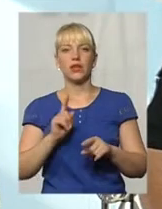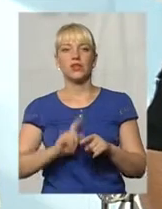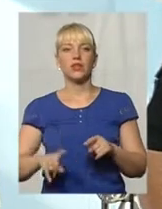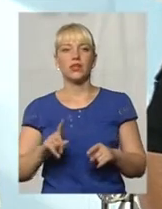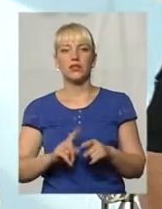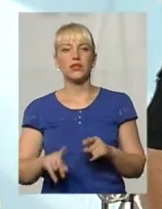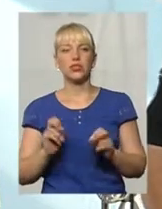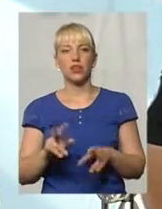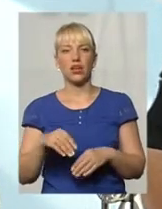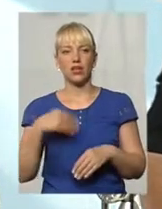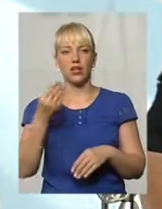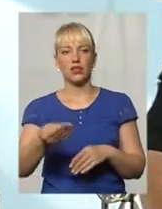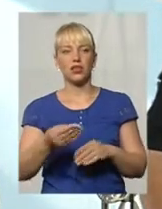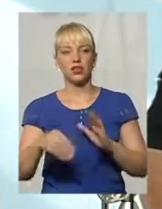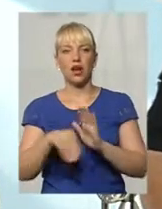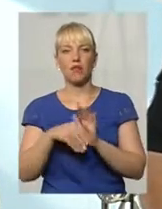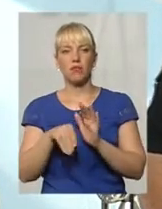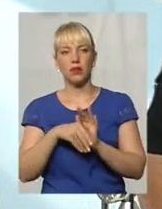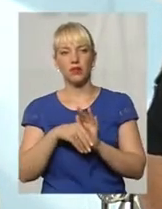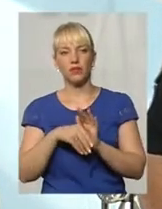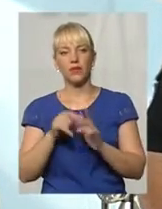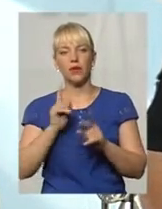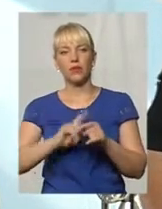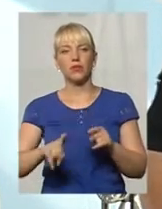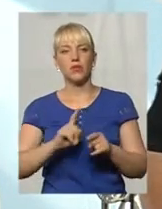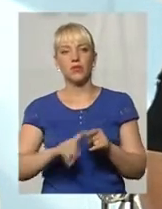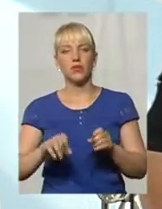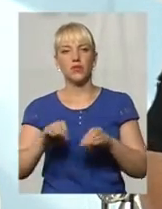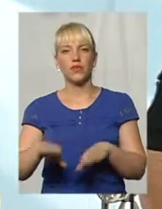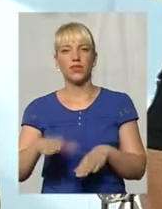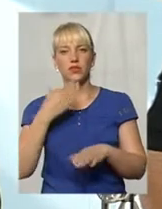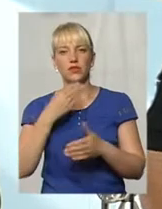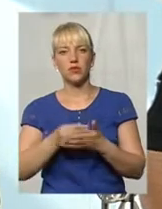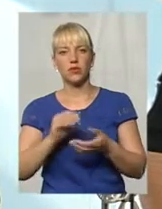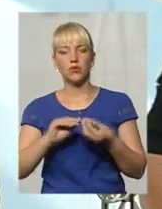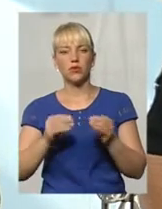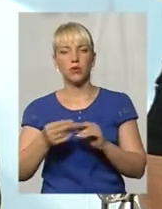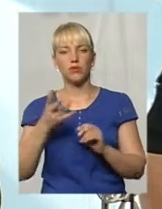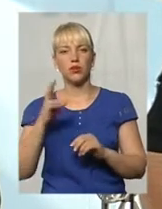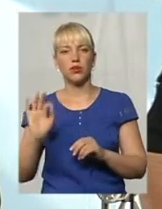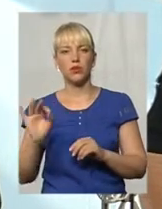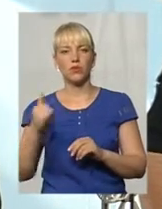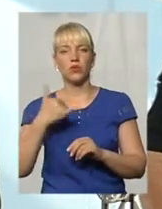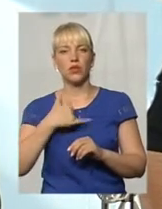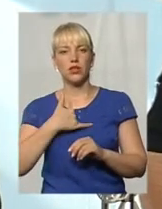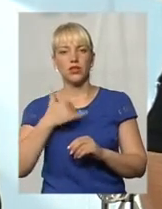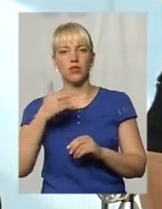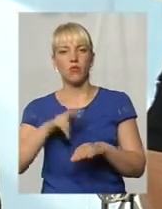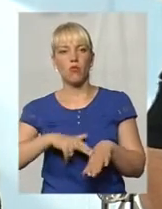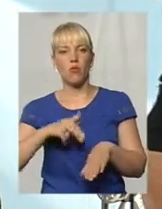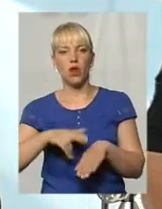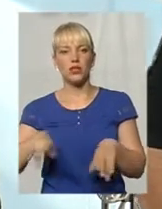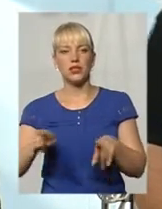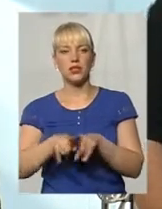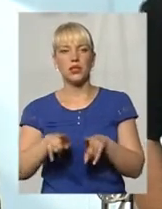надати хабар і прискорити вирішення своєї проблеми. Однак в нас в поліції так